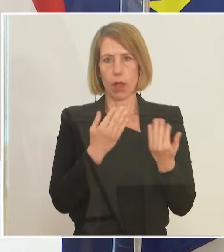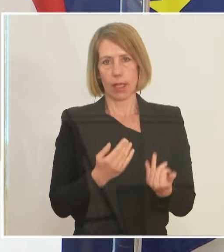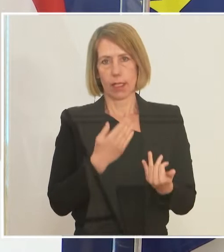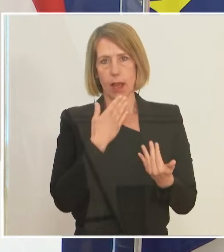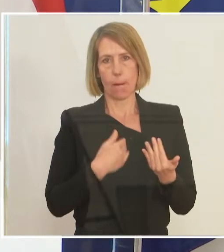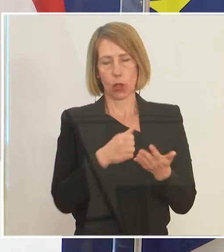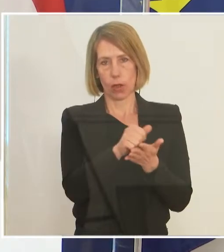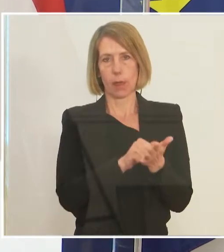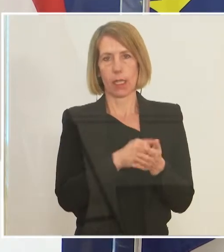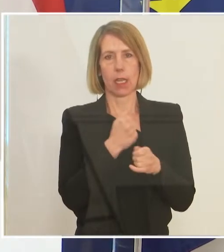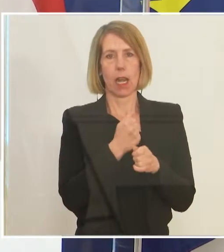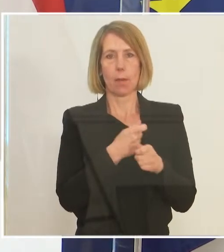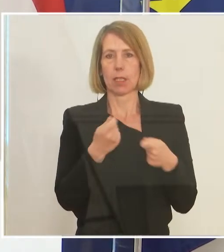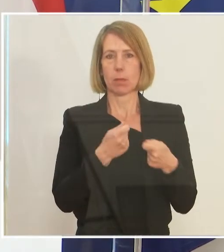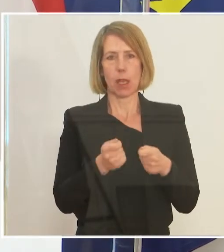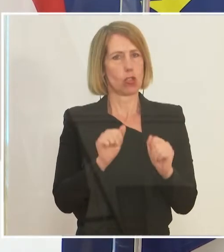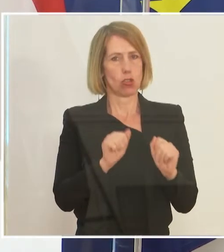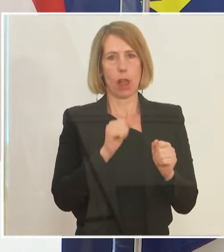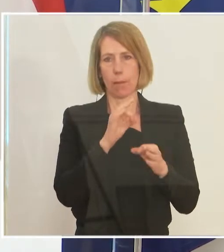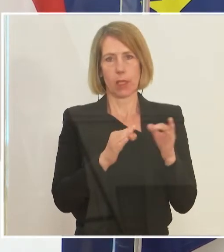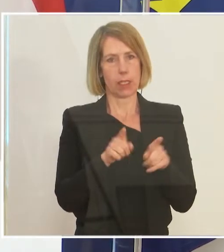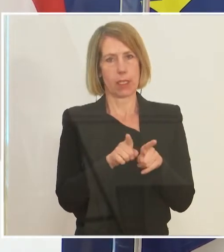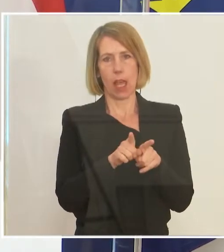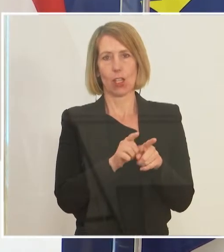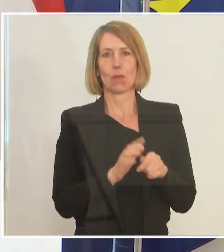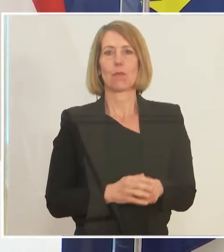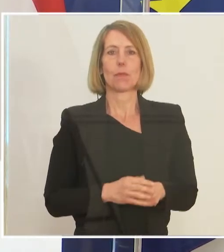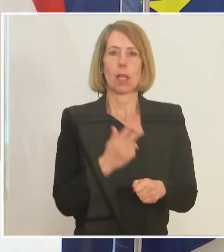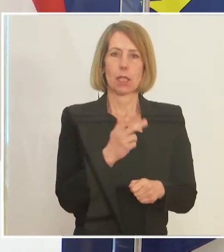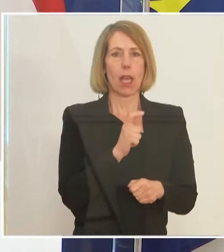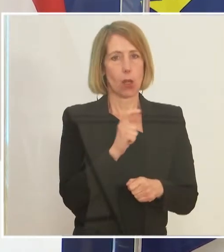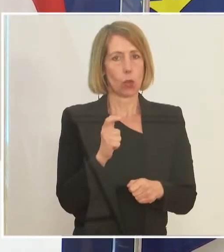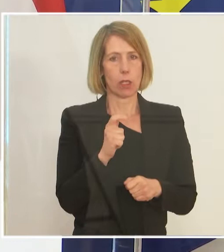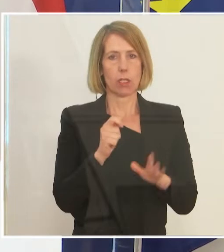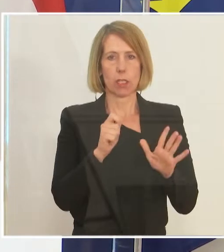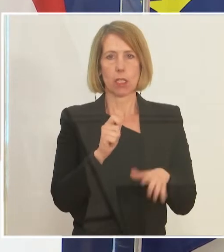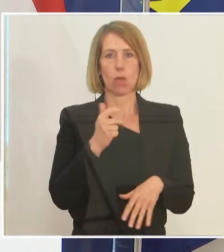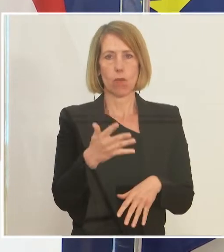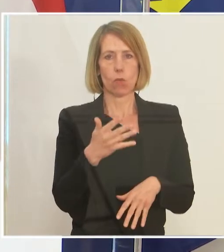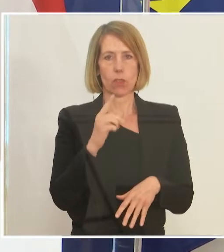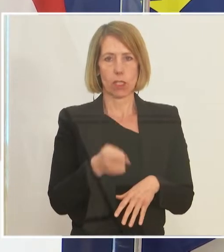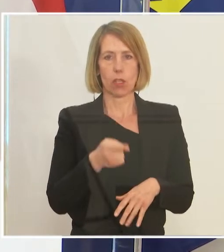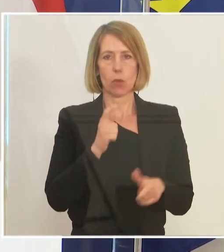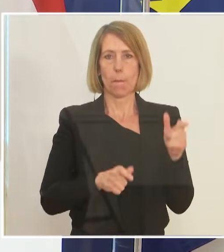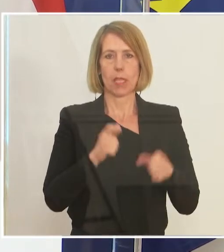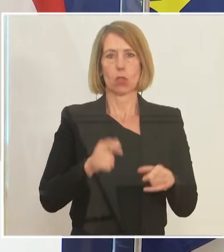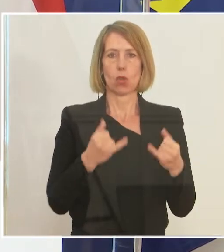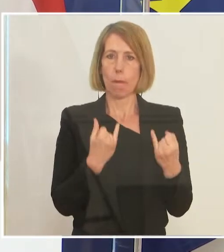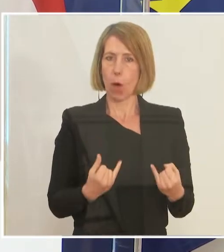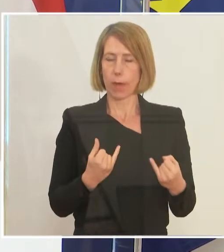am Arbeitsmarkt wie jeden Dienstag. Wir haben derzeit 356.000 Personen